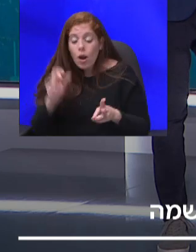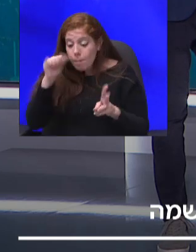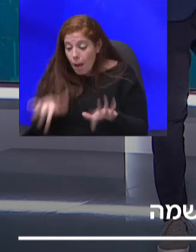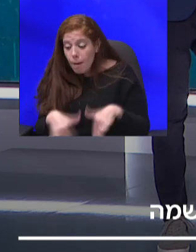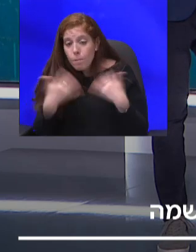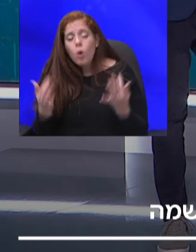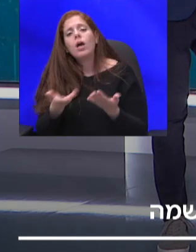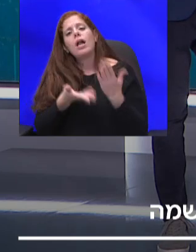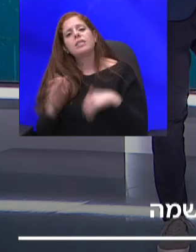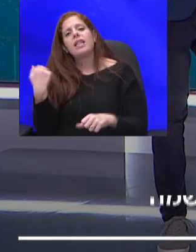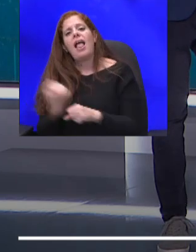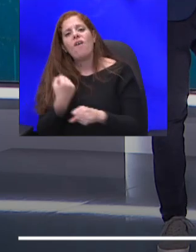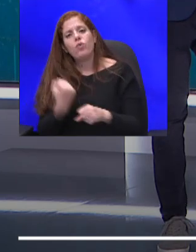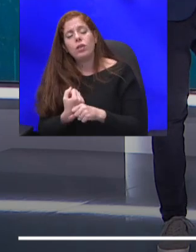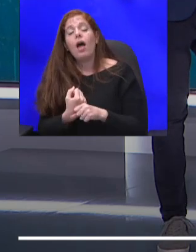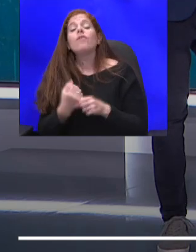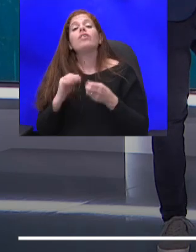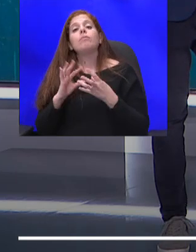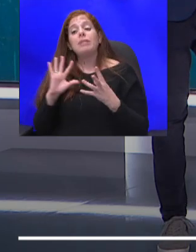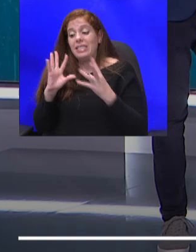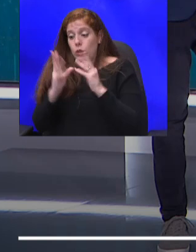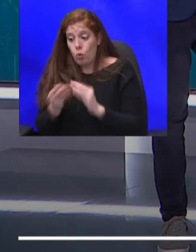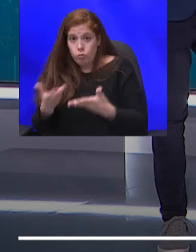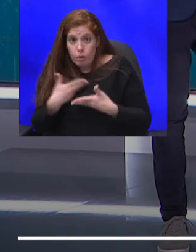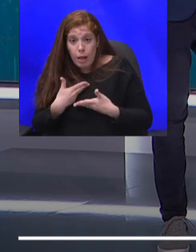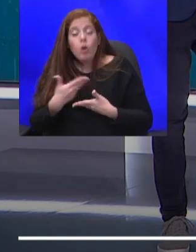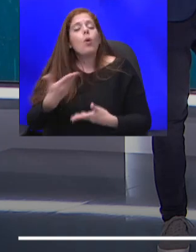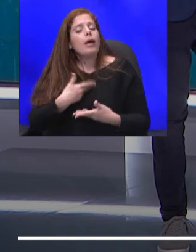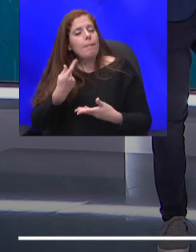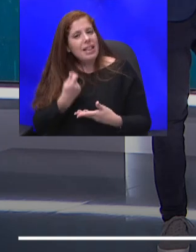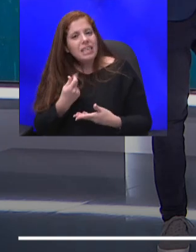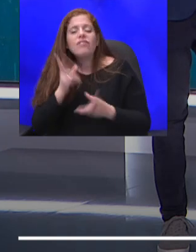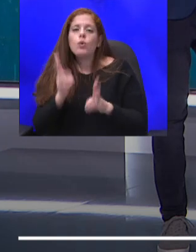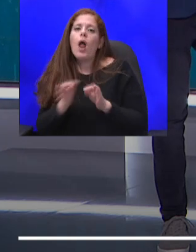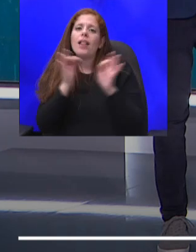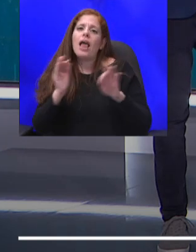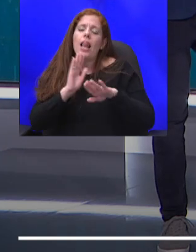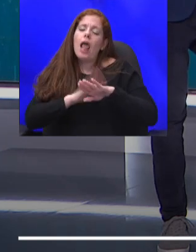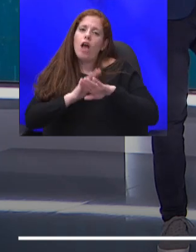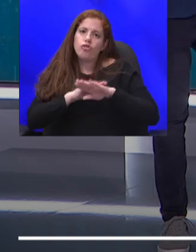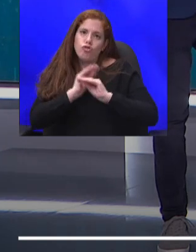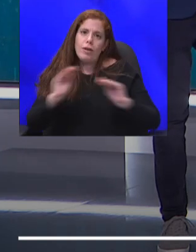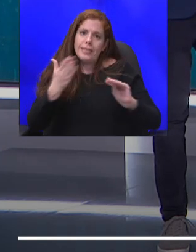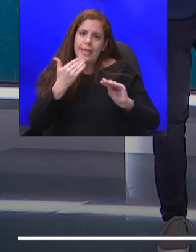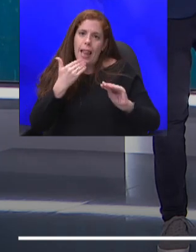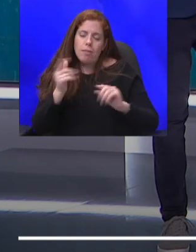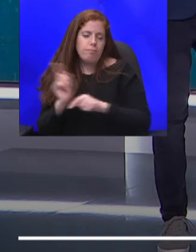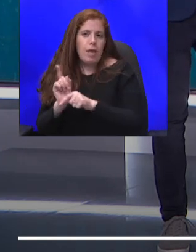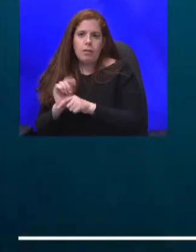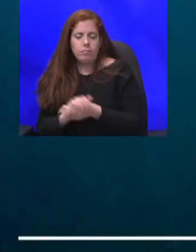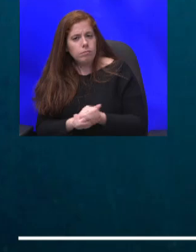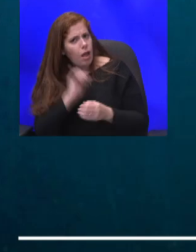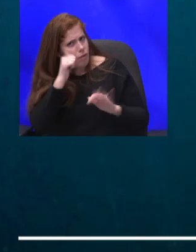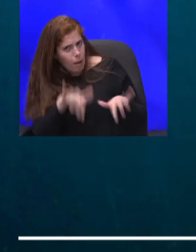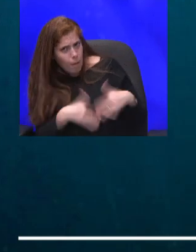ועם הסיכום שהושג, אנחנו גם נקבל את הכסף ונוכל להתחיל להכשיר ישראלים תכף ומיד. אוקיי, אבל בחר בבוקר זה לא יהיה כי צריכה לקום מנלת. אני